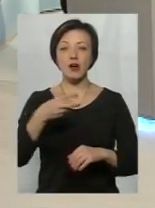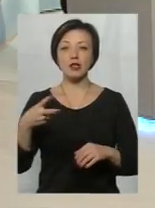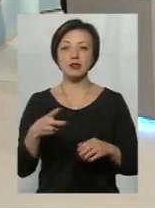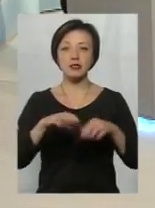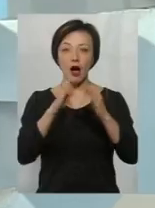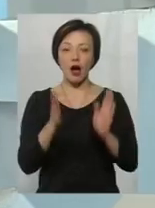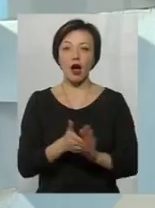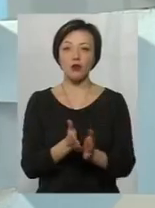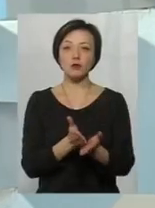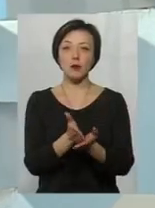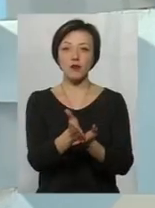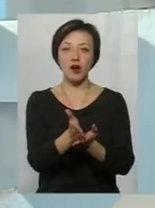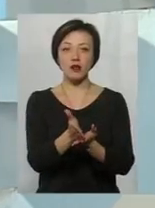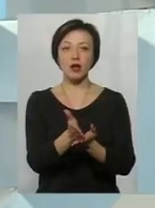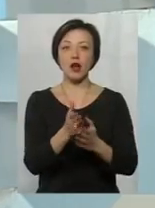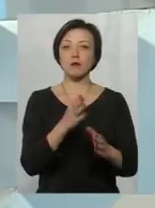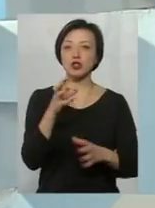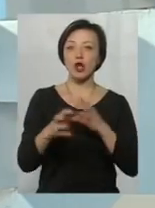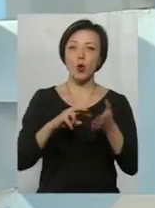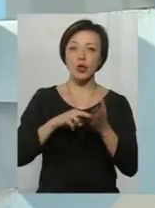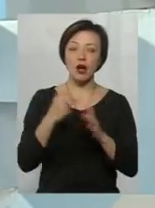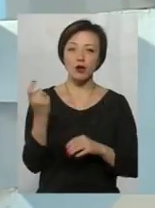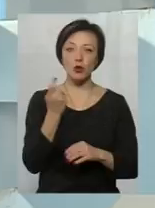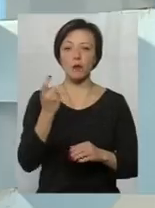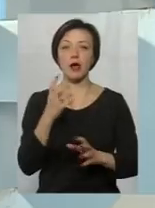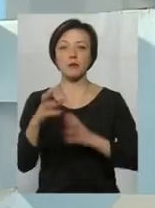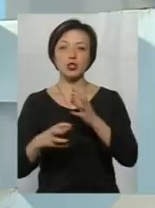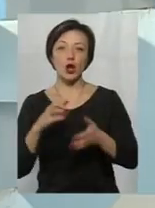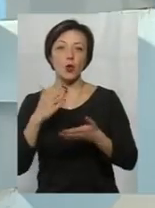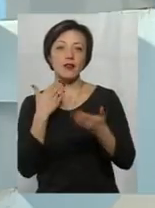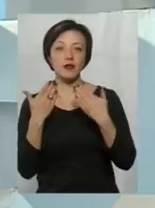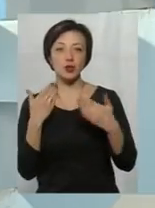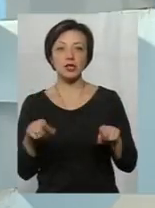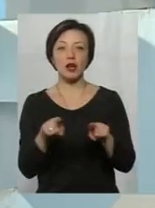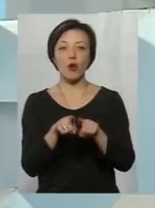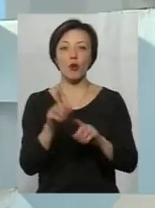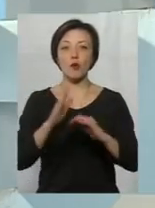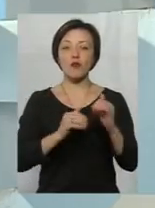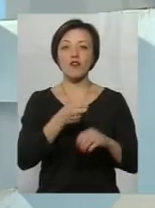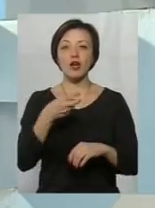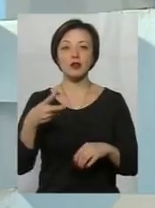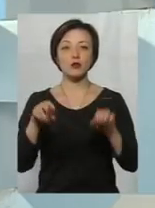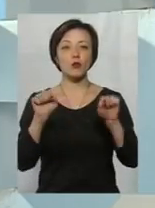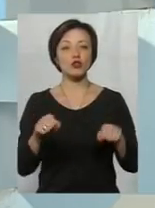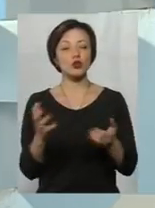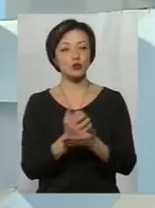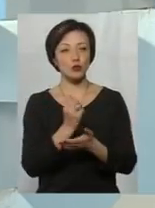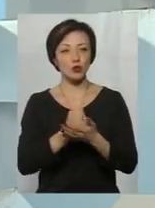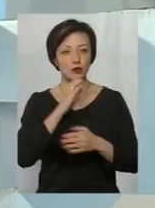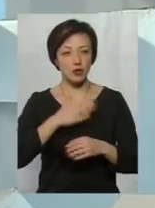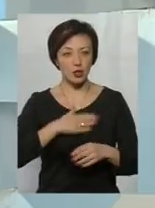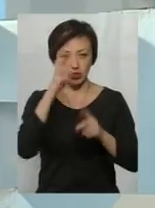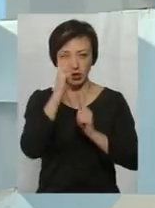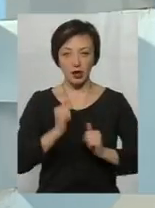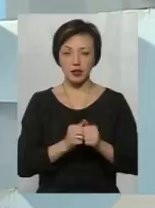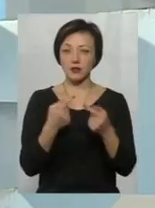спрямування спеціфічно міжнародна економіка, міжнародні відносини, таку професію можна здобути як в нашій країні,